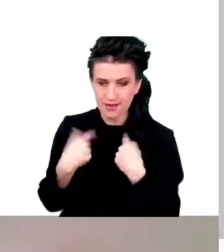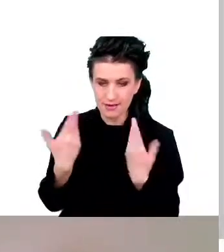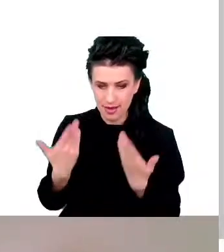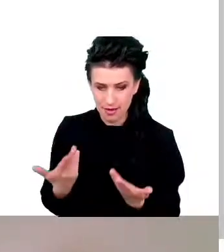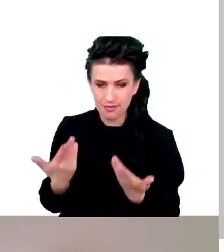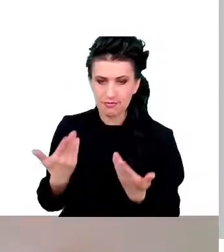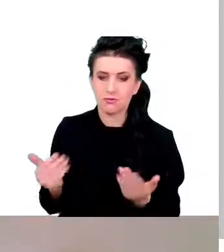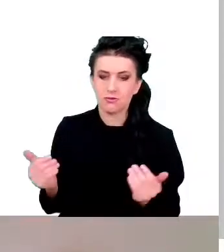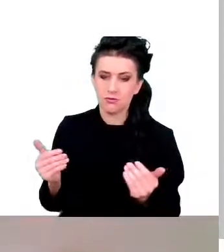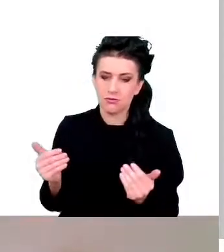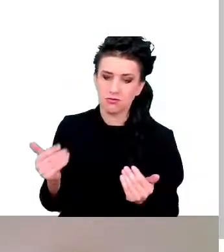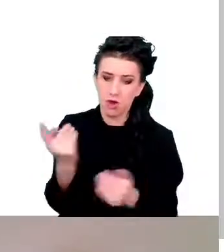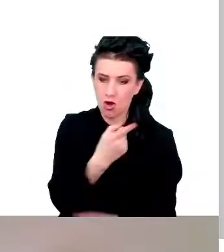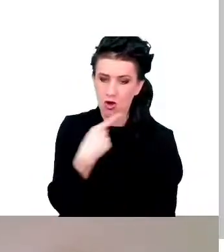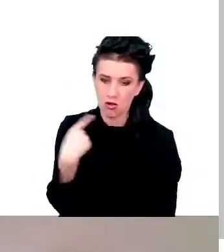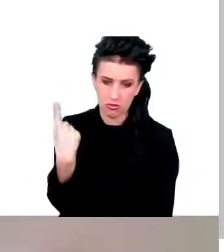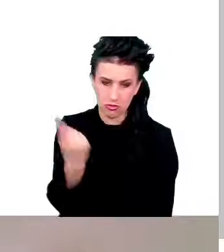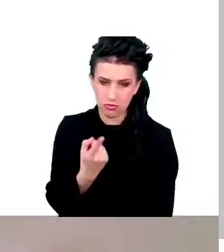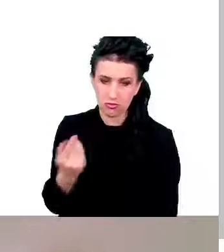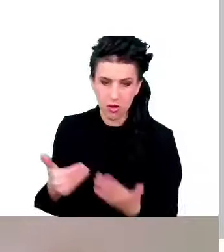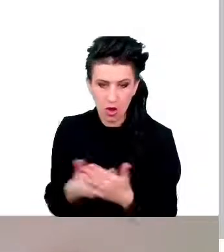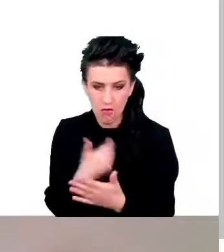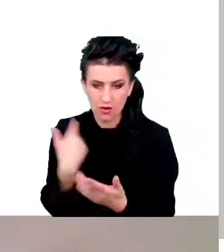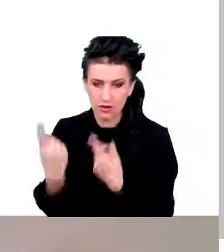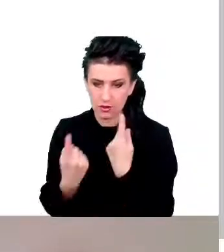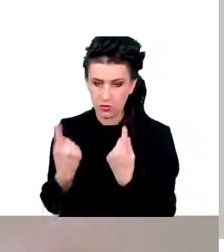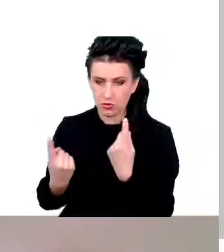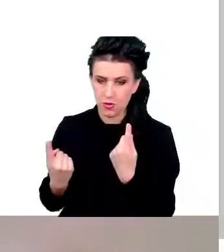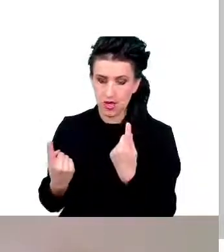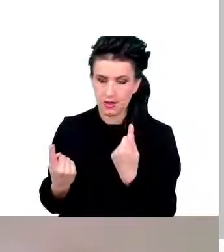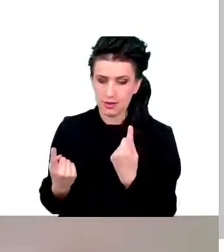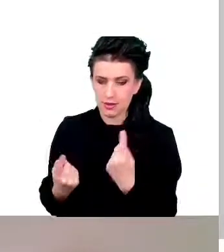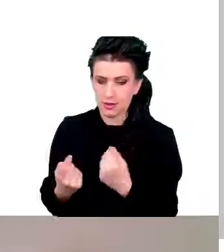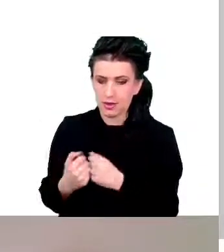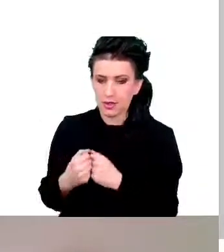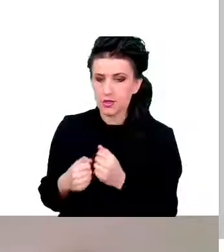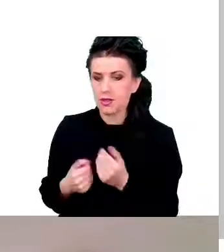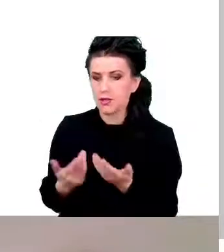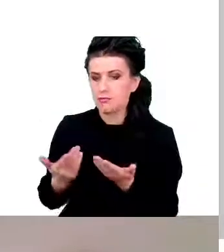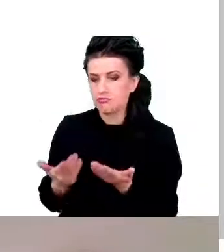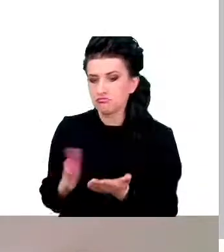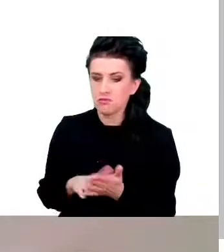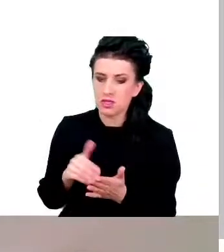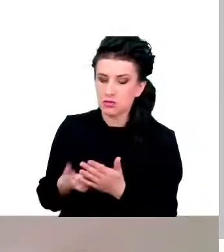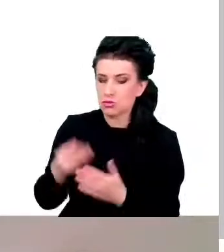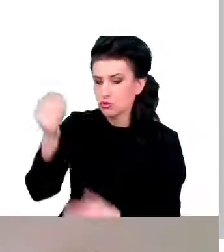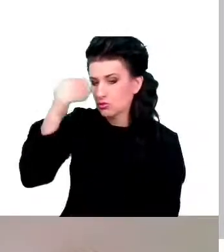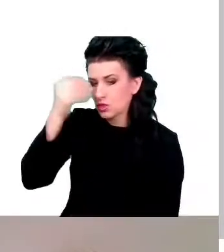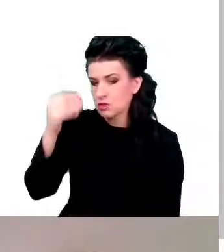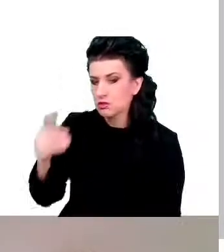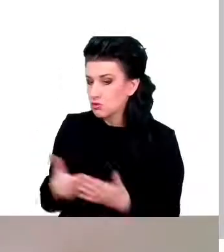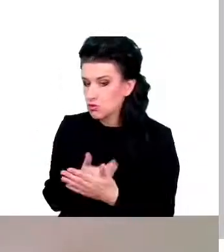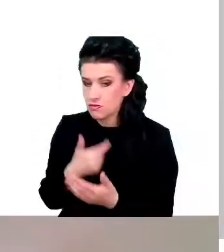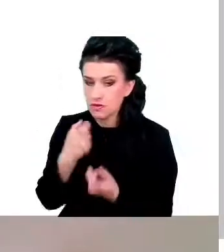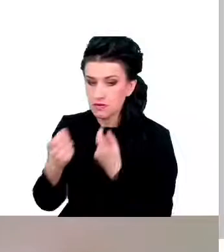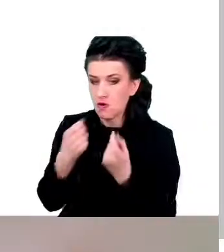nowych sytuacji, do uczenia się nowych informacji.